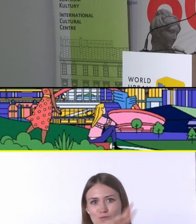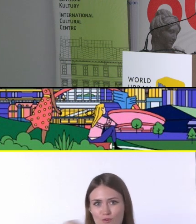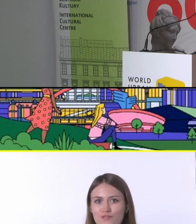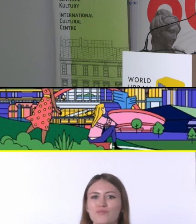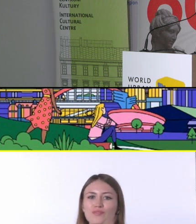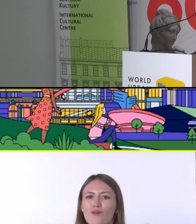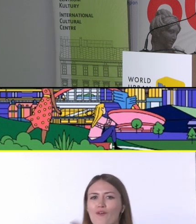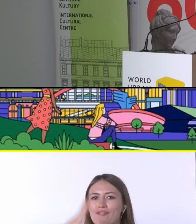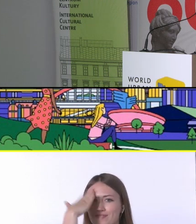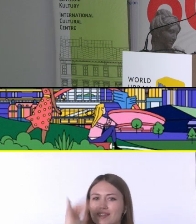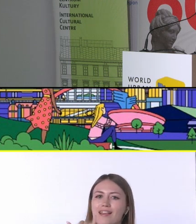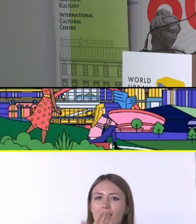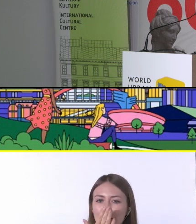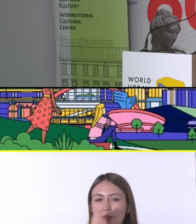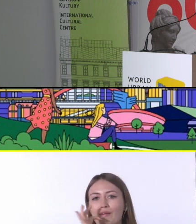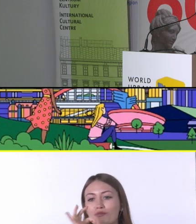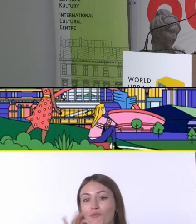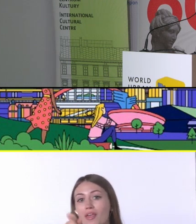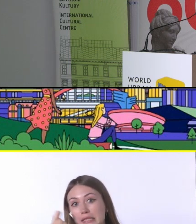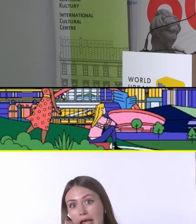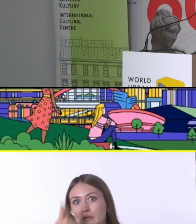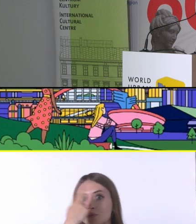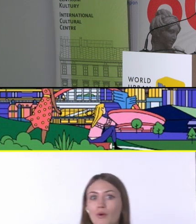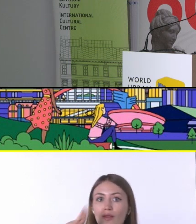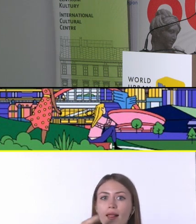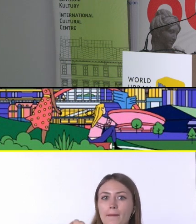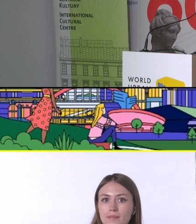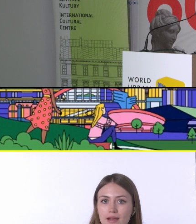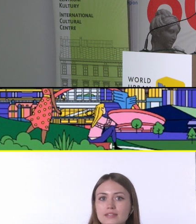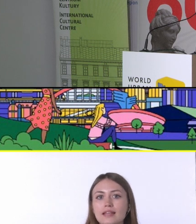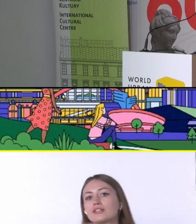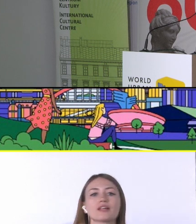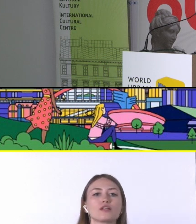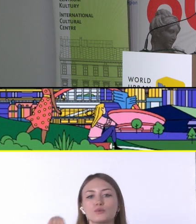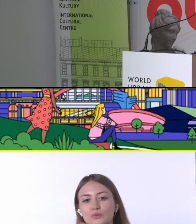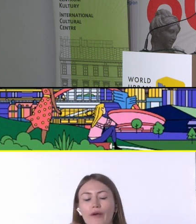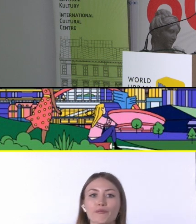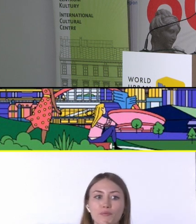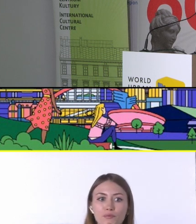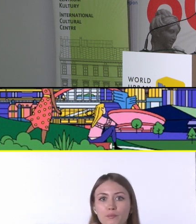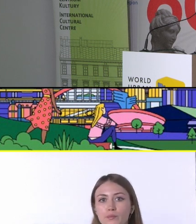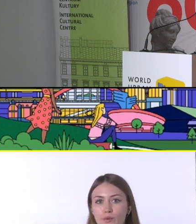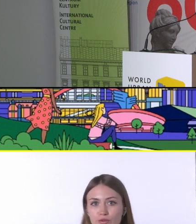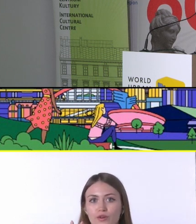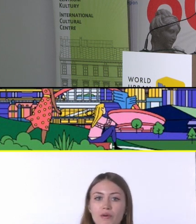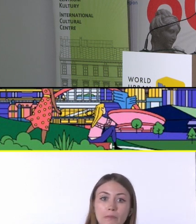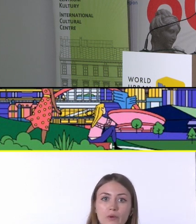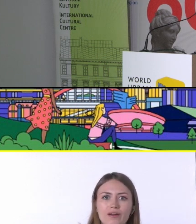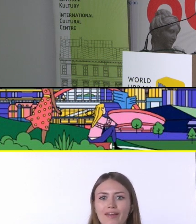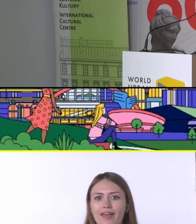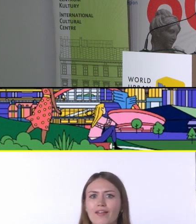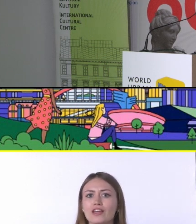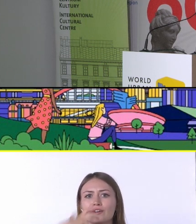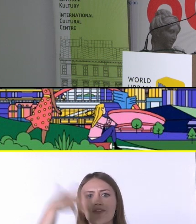praca ich dziadków, często rodziców, dzieci się uczyły, co to jest jazda koleją i dlaczego lokomotywa dymi. To